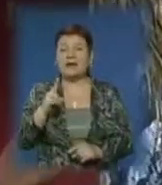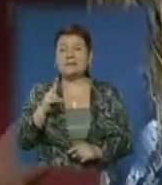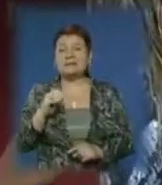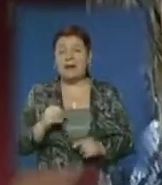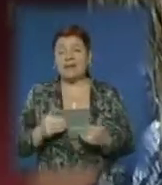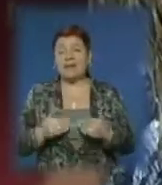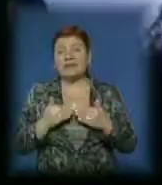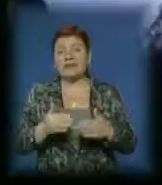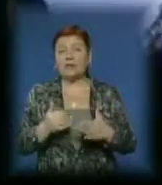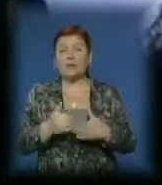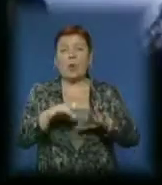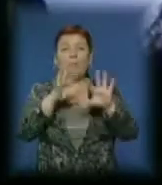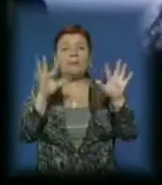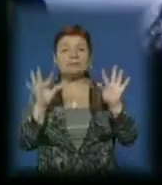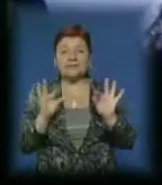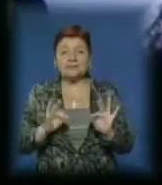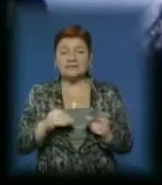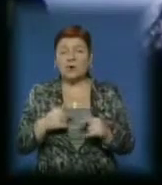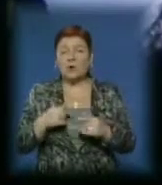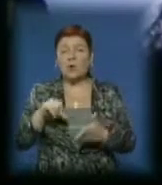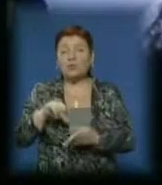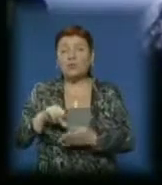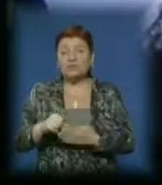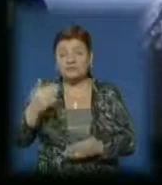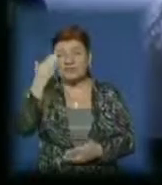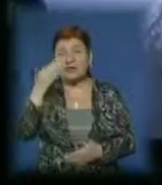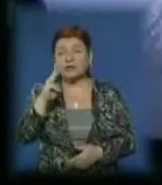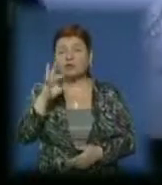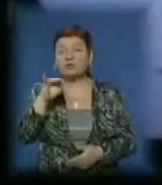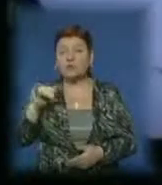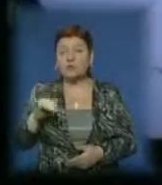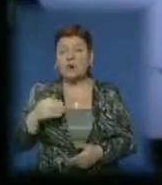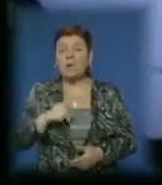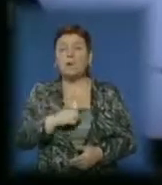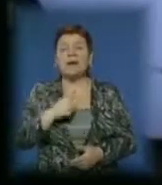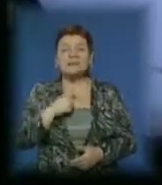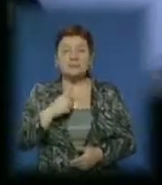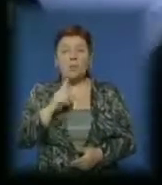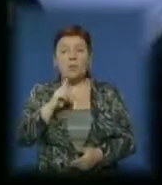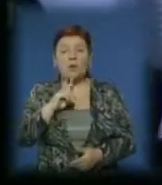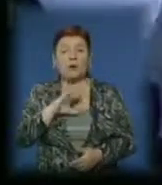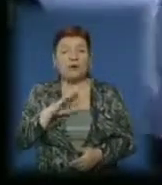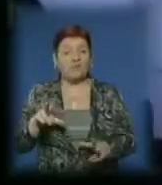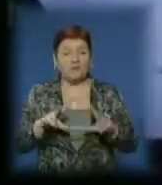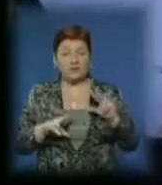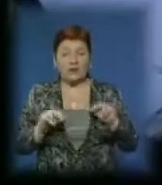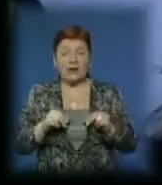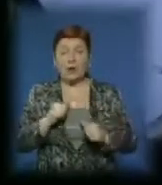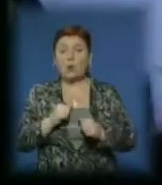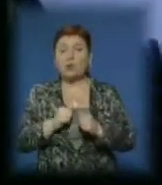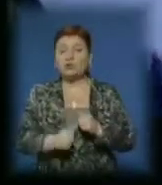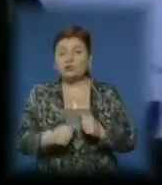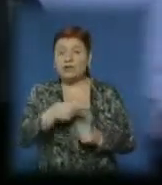підхід до мистецтва найбільше. Участь у будь-яких талант-шоу дівчину не цікавить, адже майстром Юлія поки що себе не вважає. Кожна